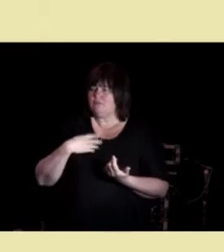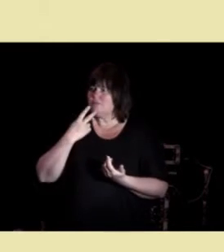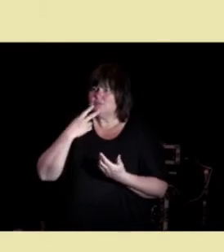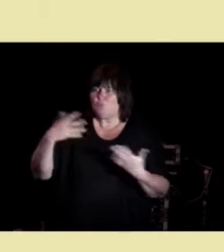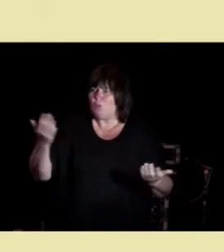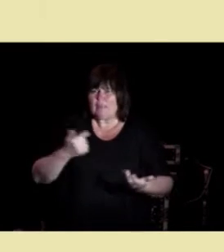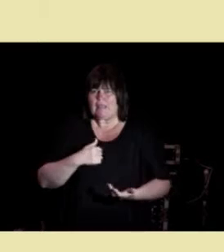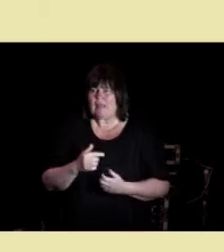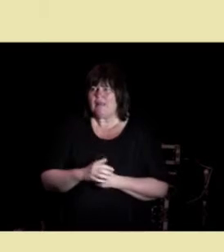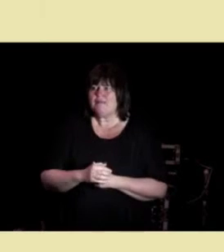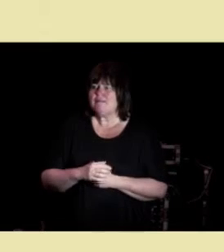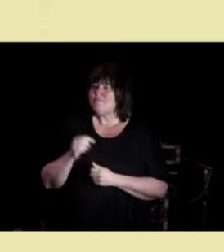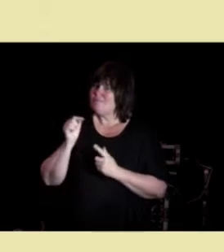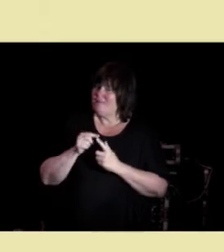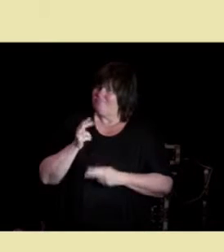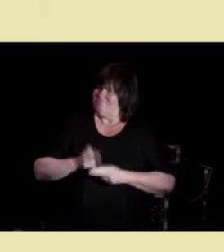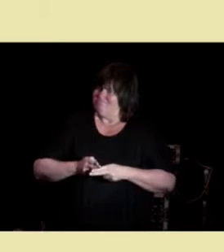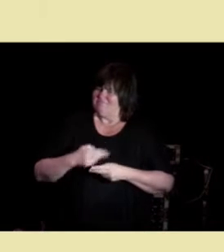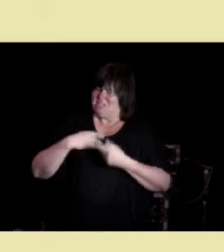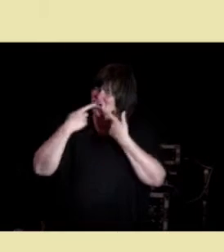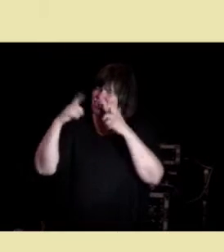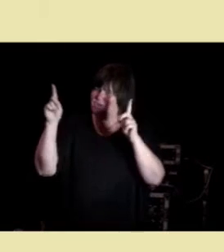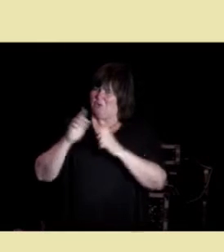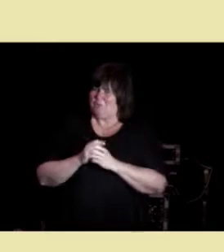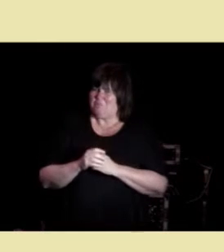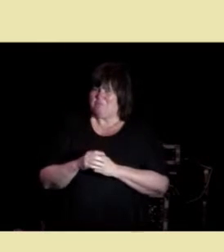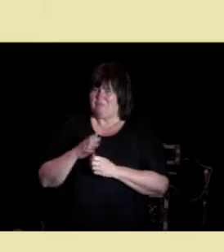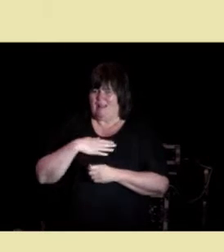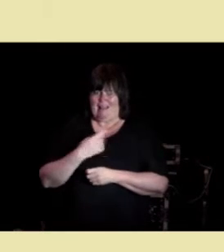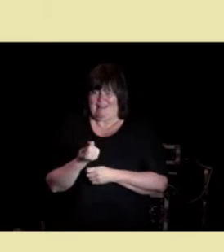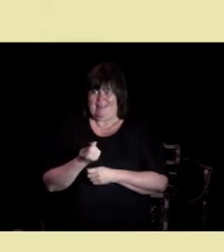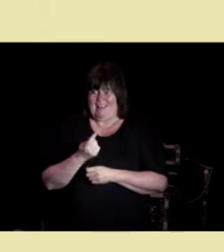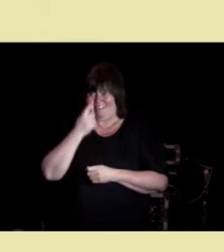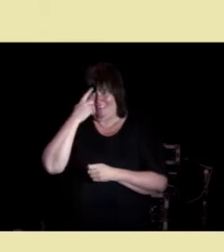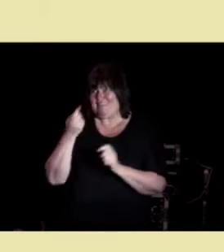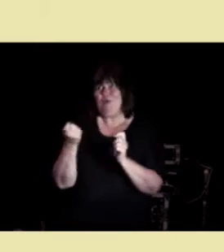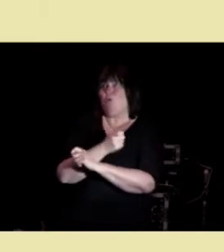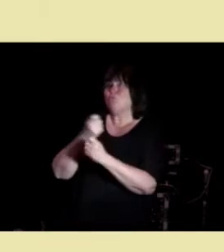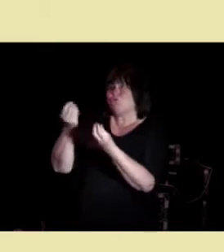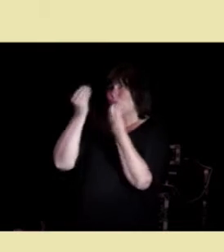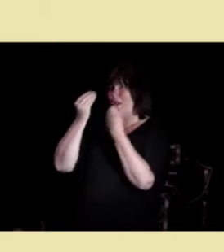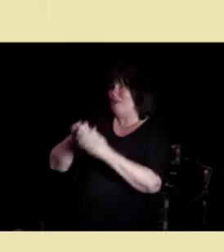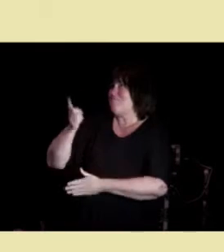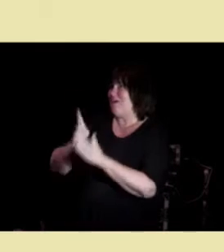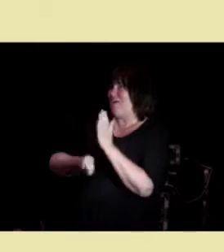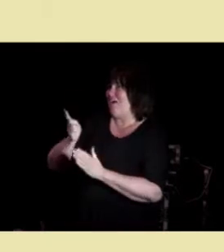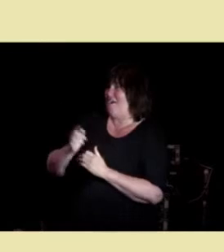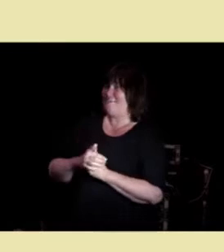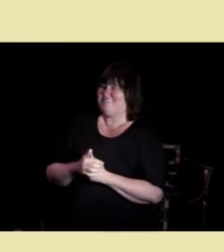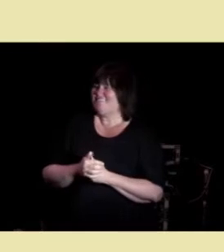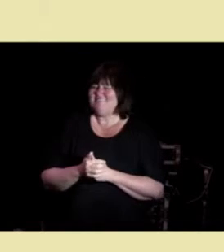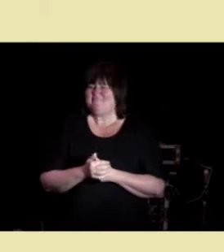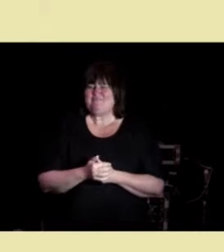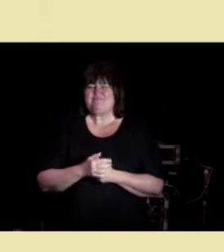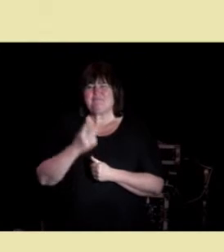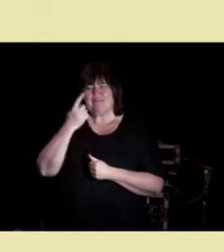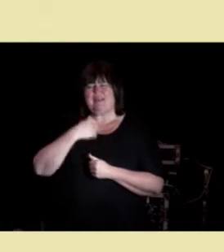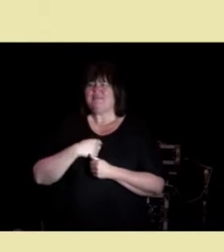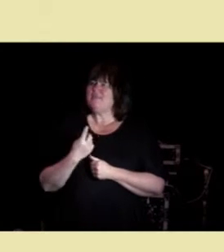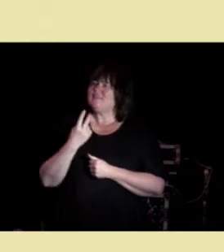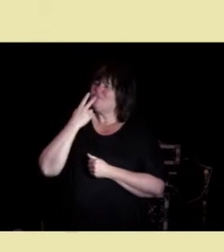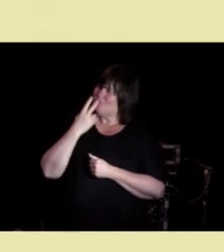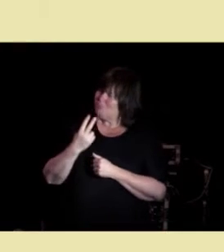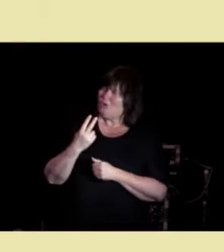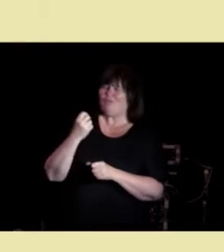Men jeg ga jo ikke opp da. Det var ikke omskolering med en gang. Jeg tenkte, forprøv denne psykologirke